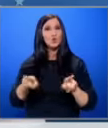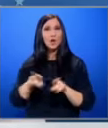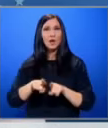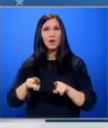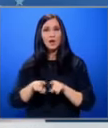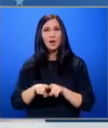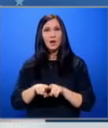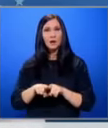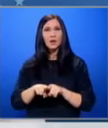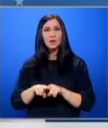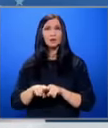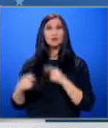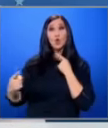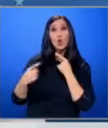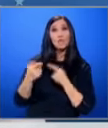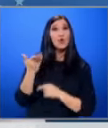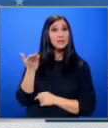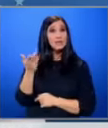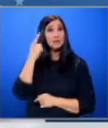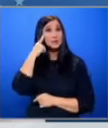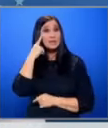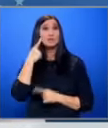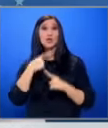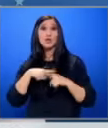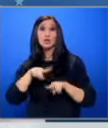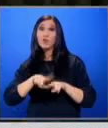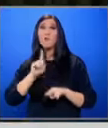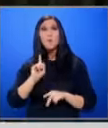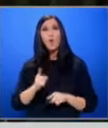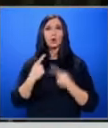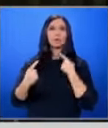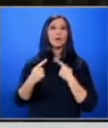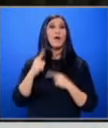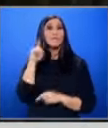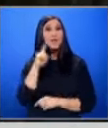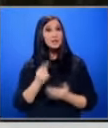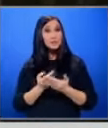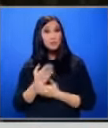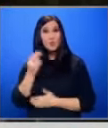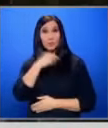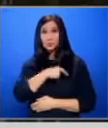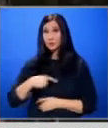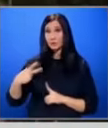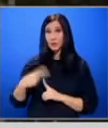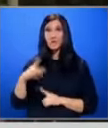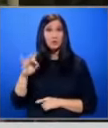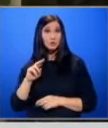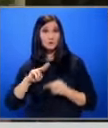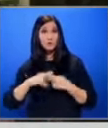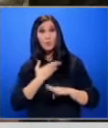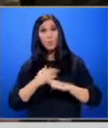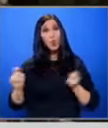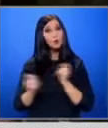се договоря с него, знам, че с Христи Ванот. Мога да се договоря. В денят започва по БНТР, Достин Василев от